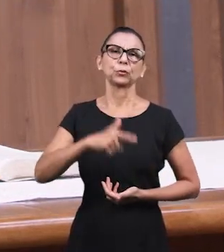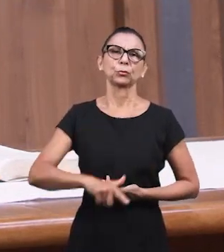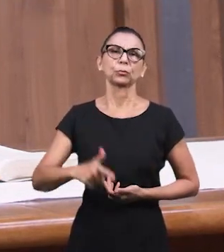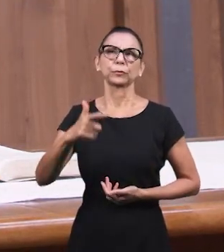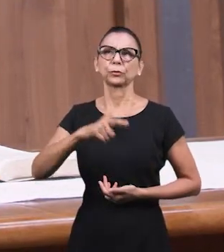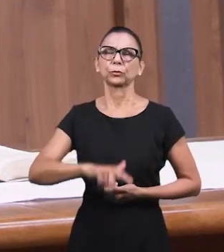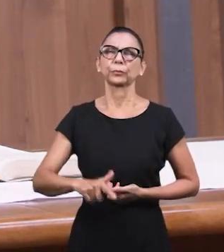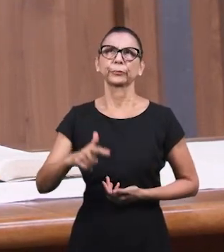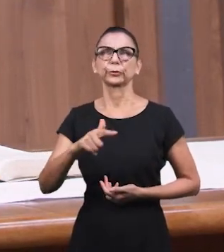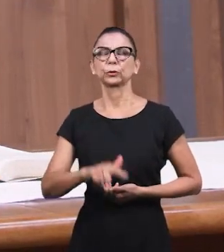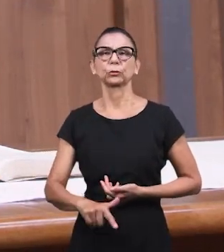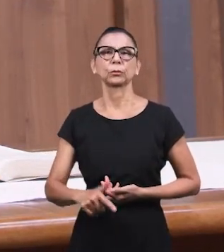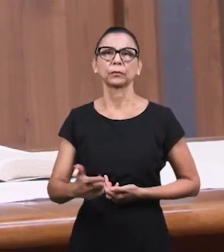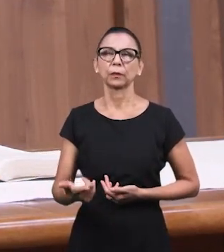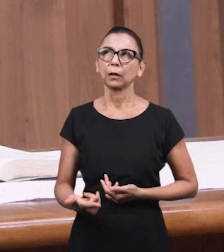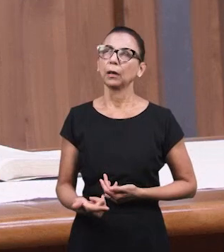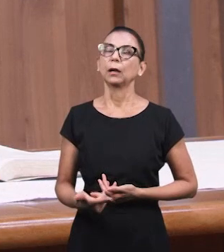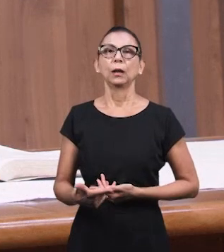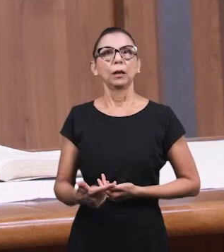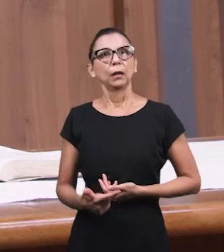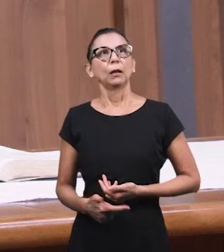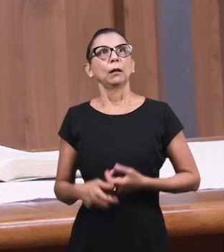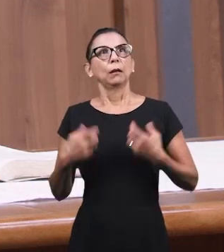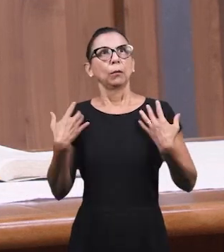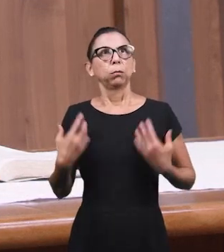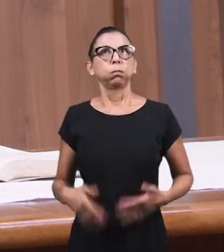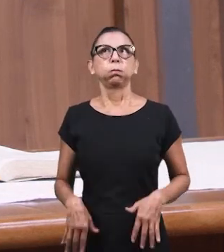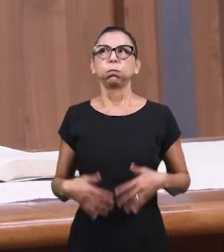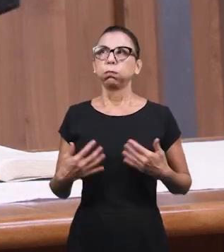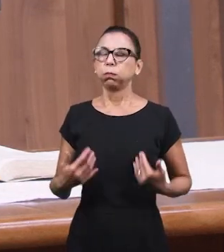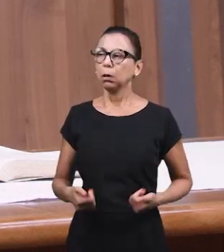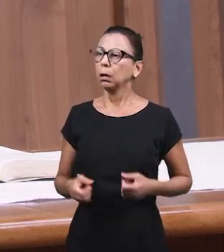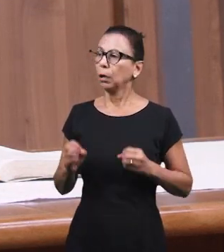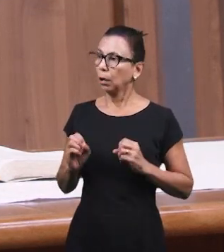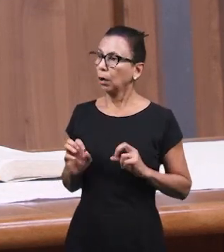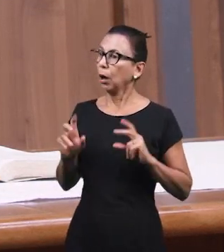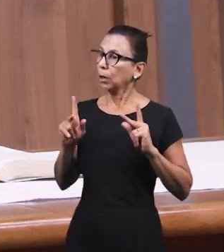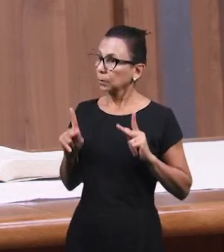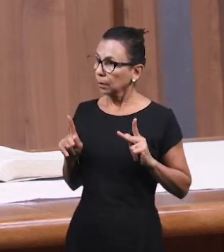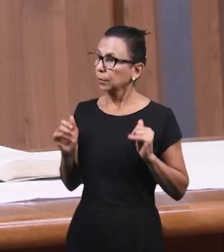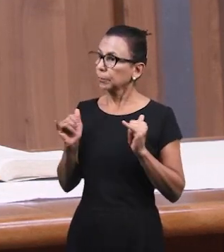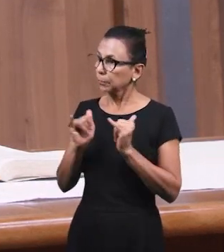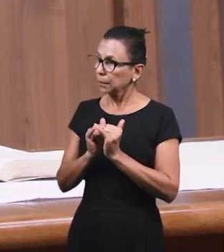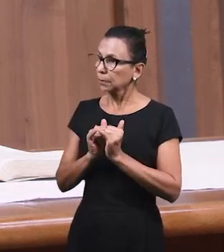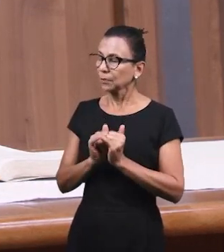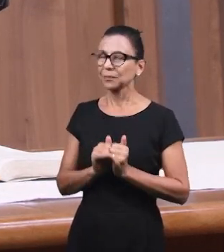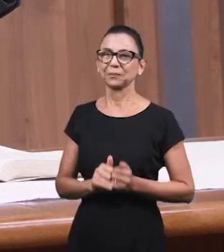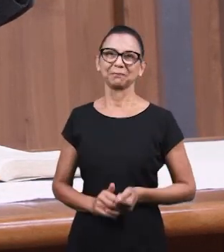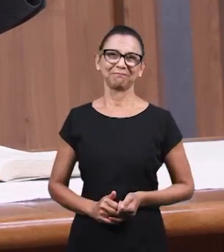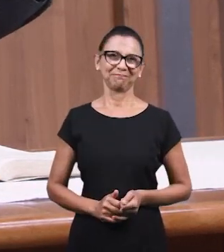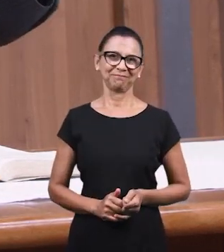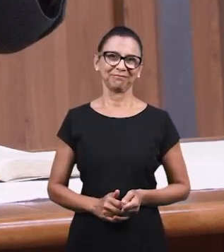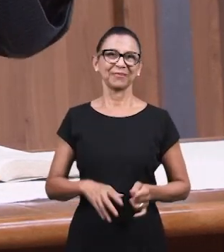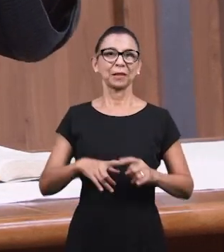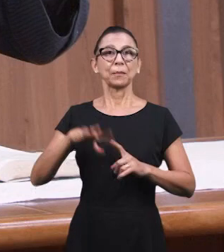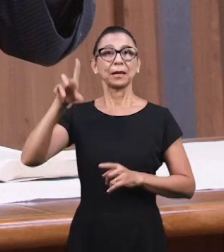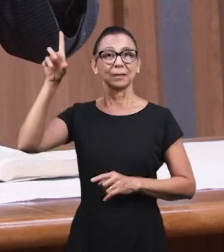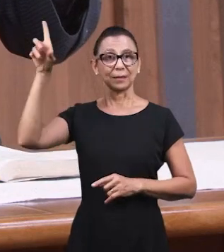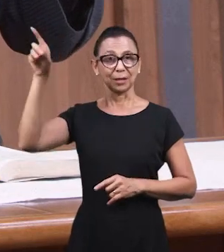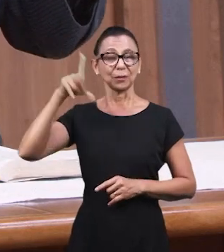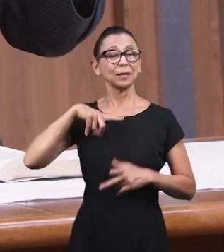Но у Бога нет ограничения в прощении. Нет никого, кого Он не смог бы простить.